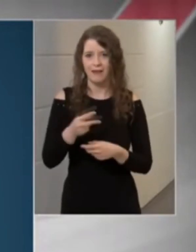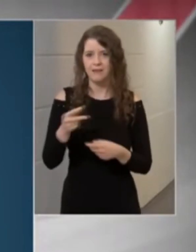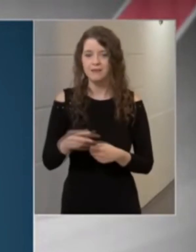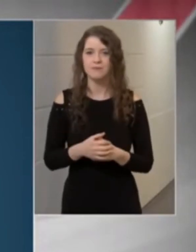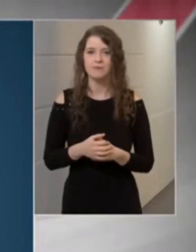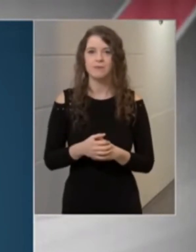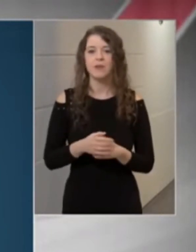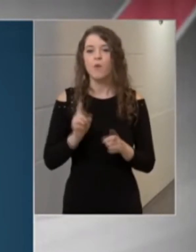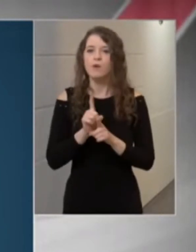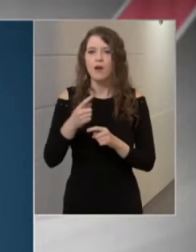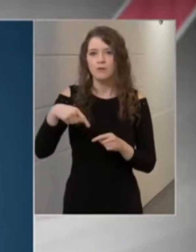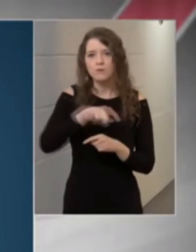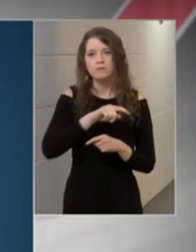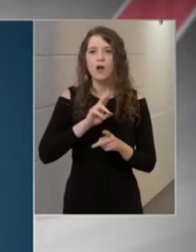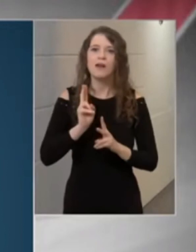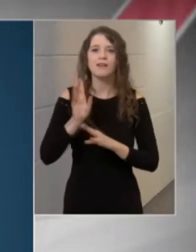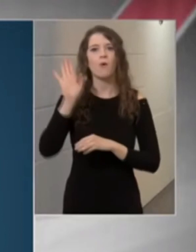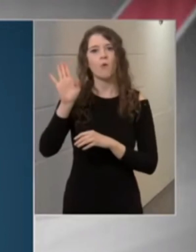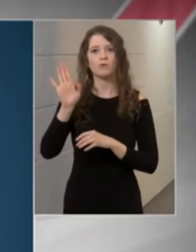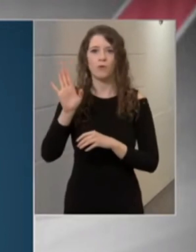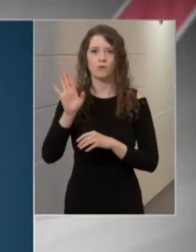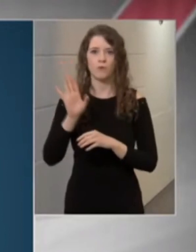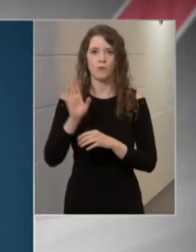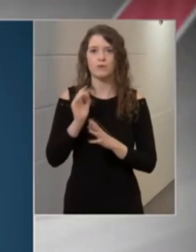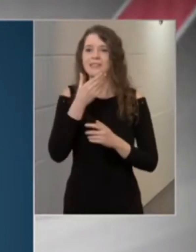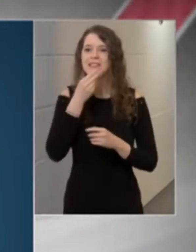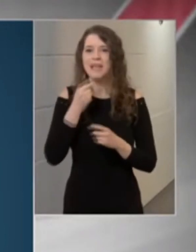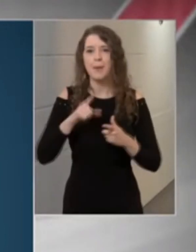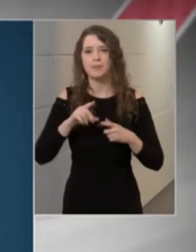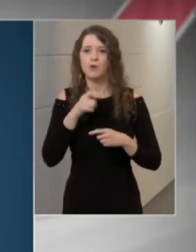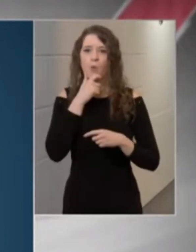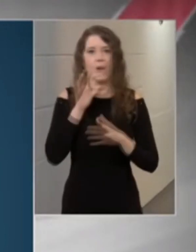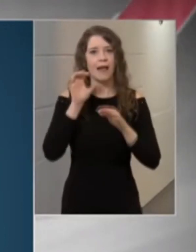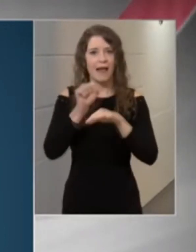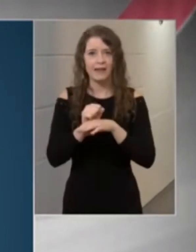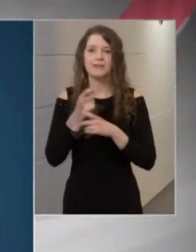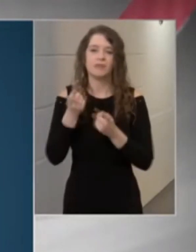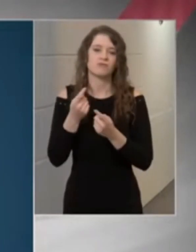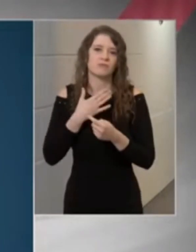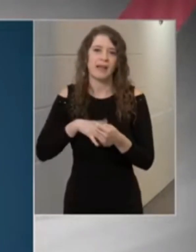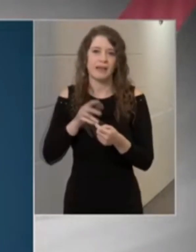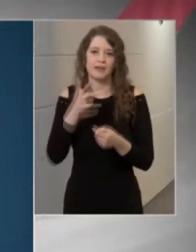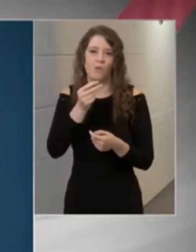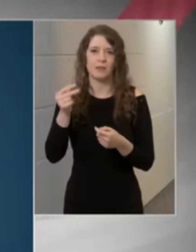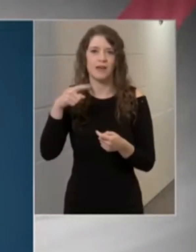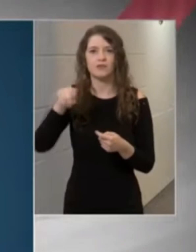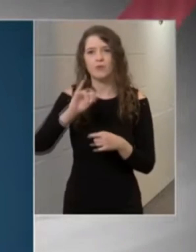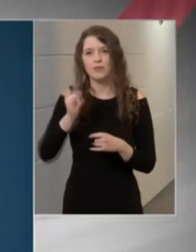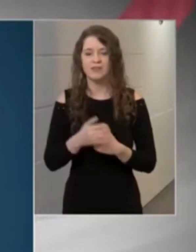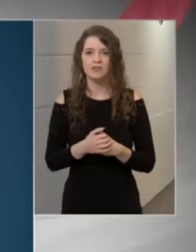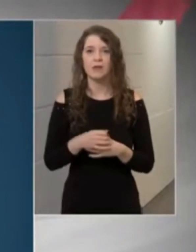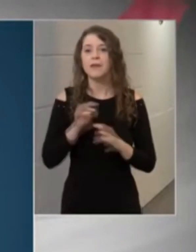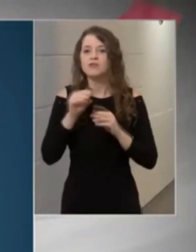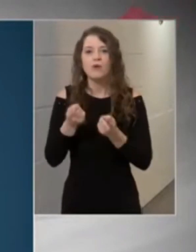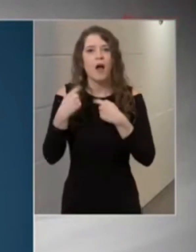is, akik otthonukban értek meg ilyen szép kort. A 89 évnél idősebbek egy részét otthonaikban a házi